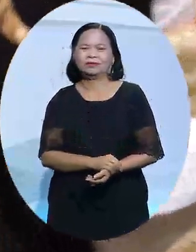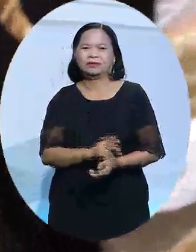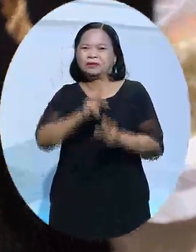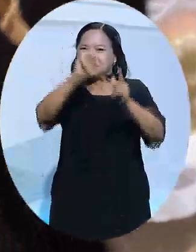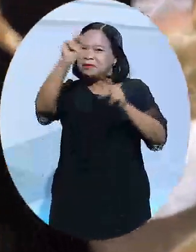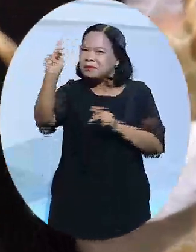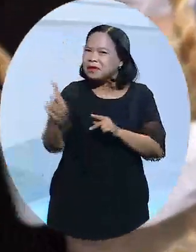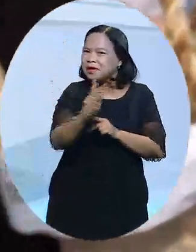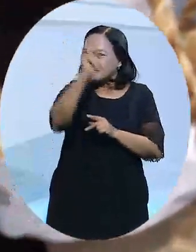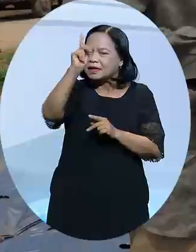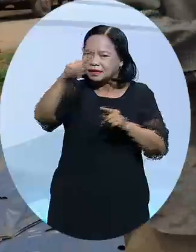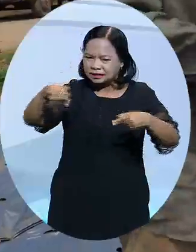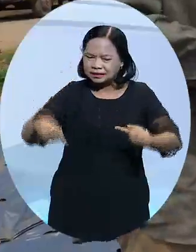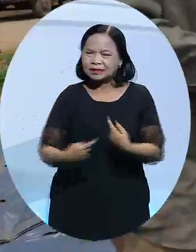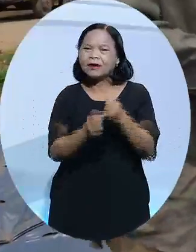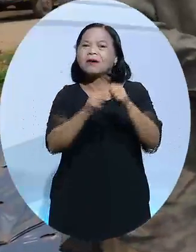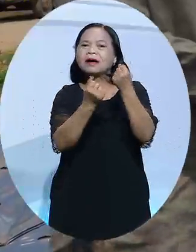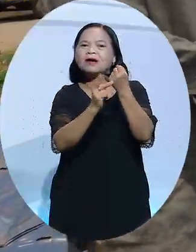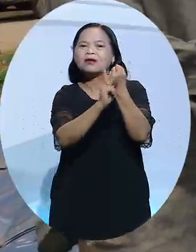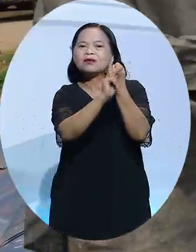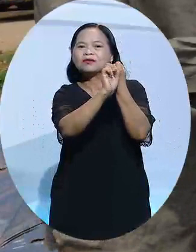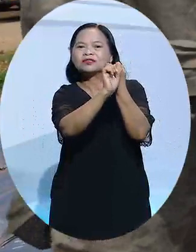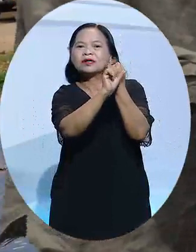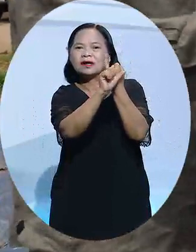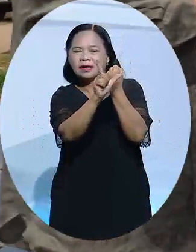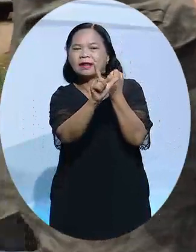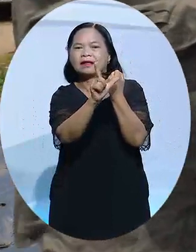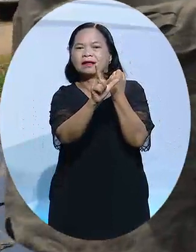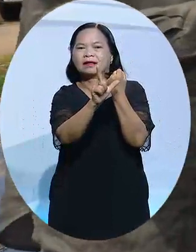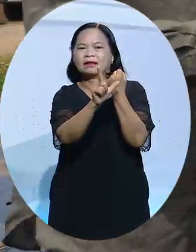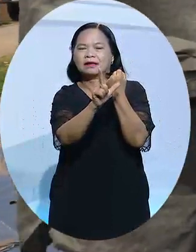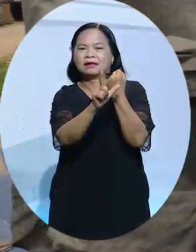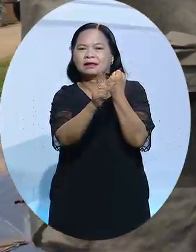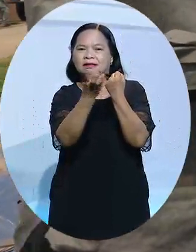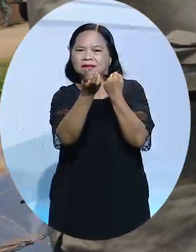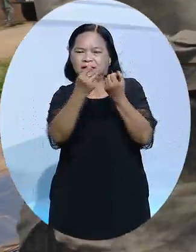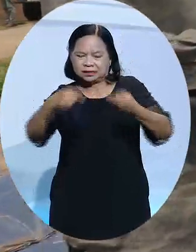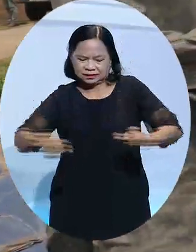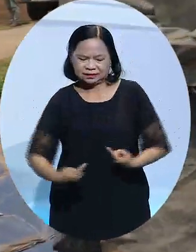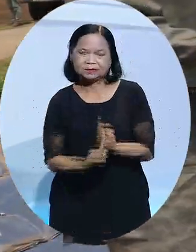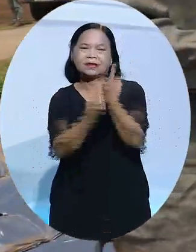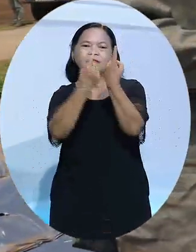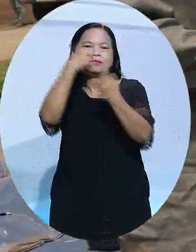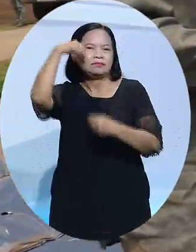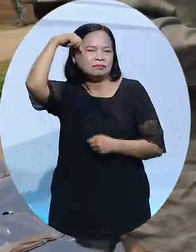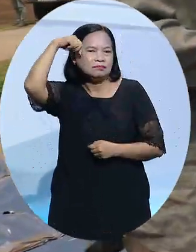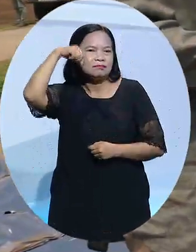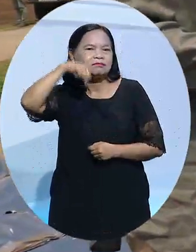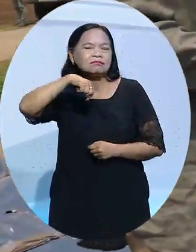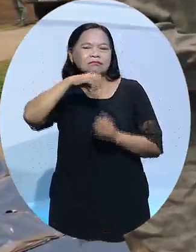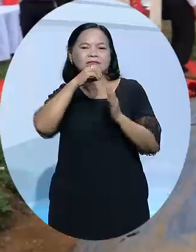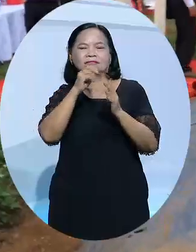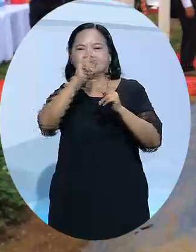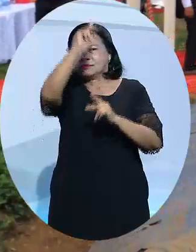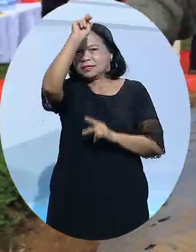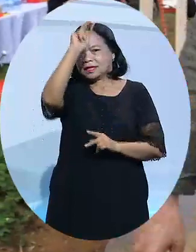hậu ở vùng trồng Thổ Nhưỡng ở Sơn Na này thì rất hợp với bên, rất giống với vùng trồng lớn nhất ở Nhật Bản, Hokkaido tại vì cái khí